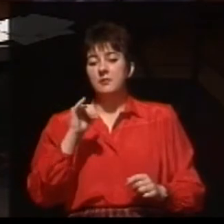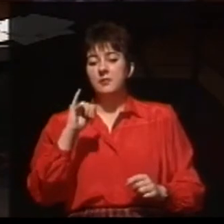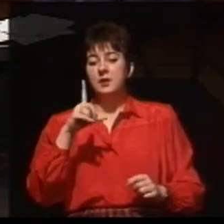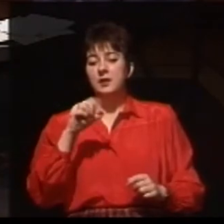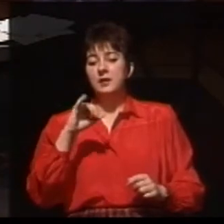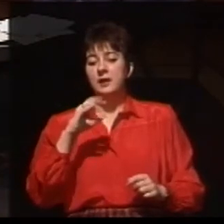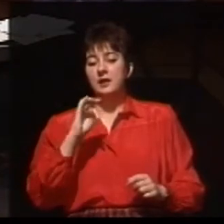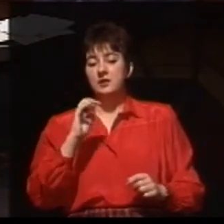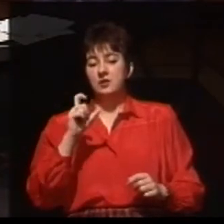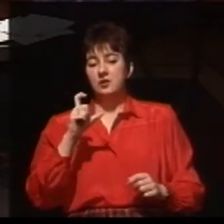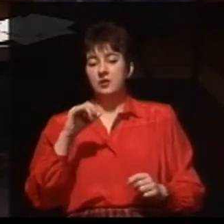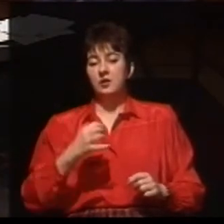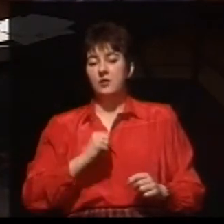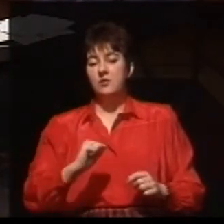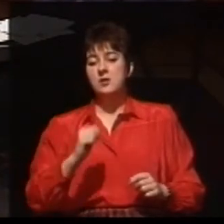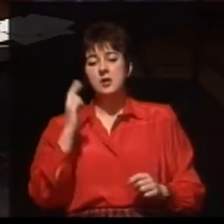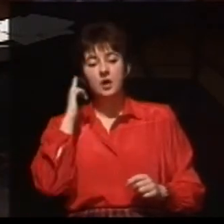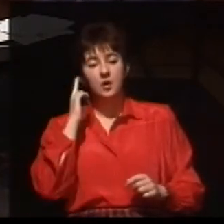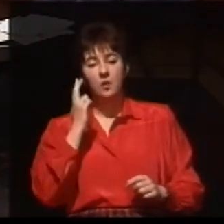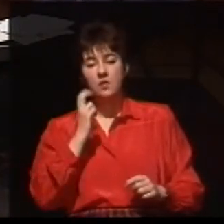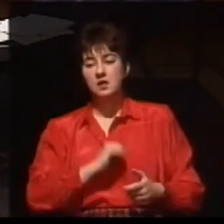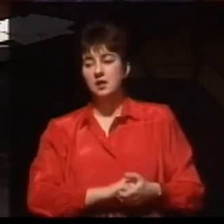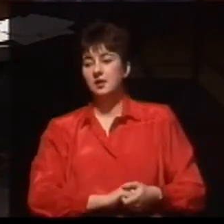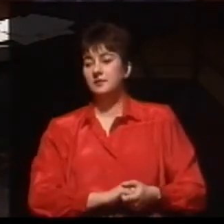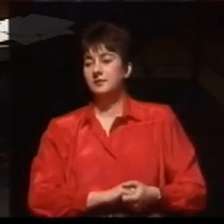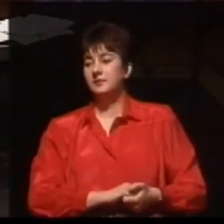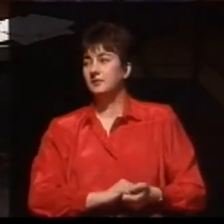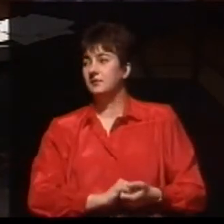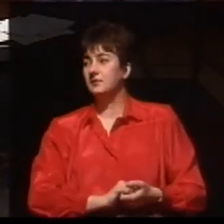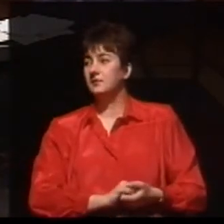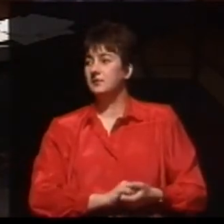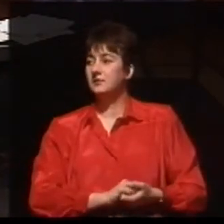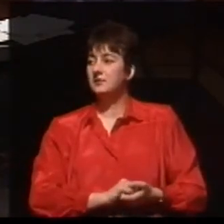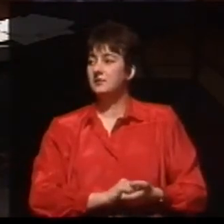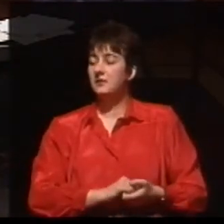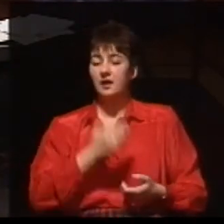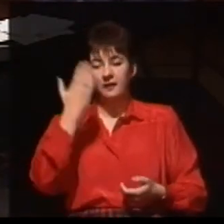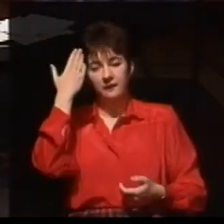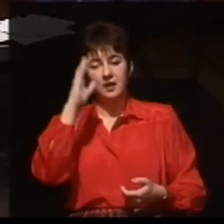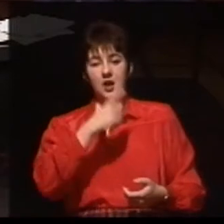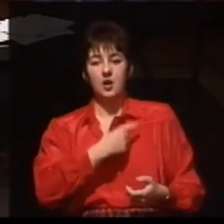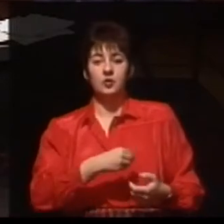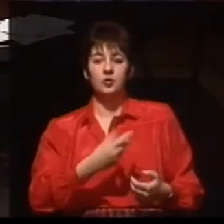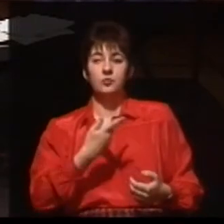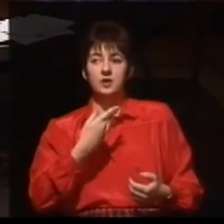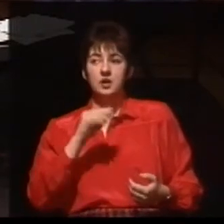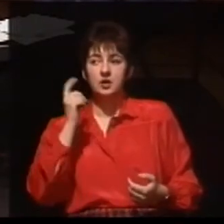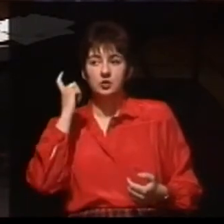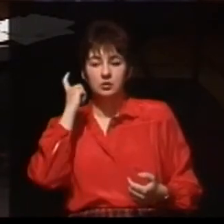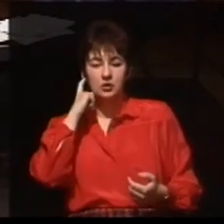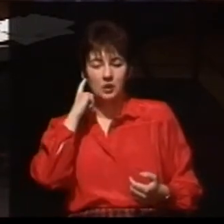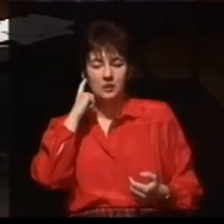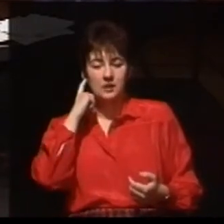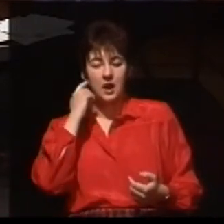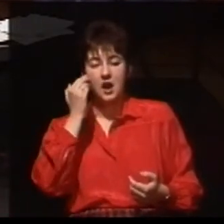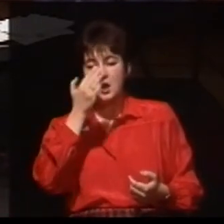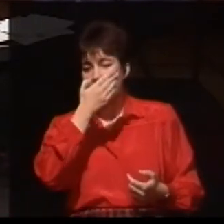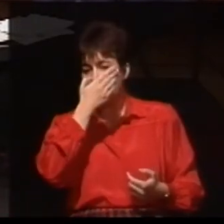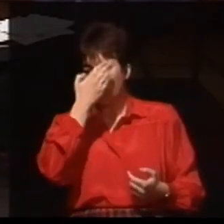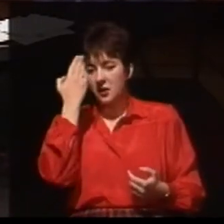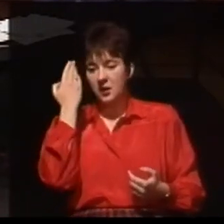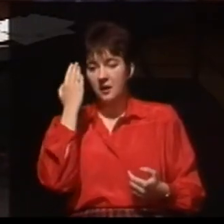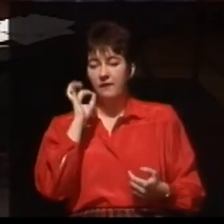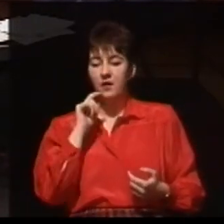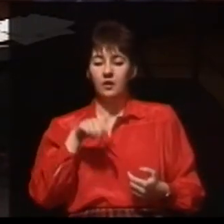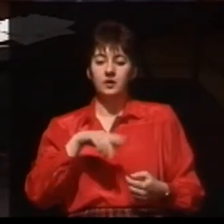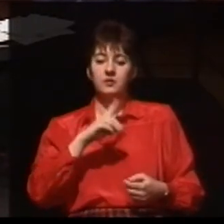niezorientowanych ani w problematyce, ani w sposobie korzyści wynikających z prowadzonych